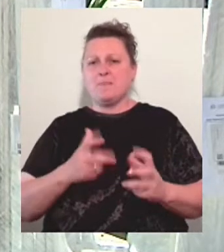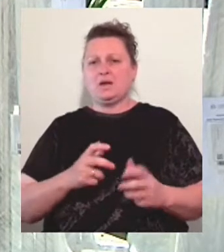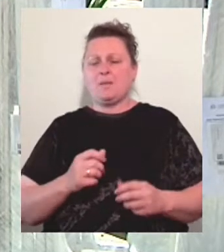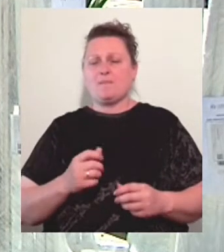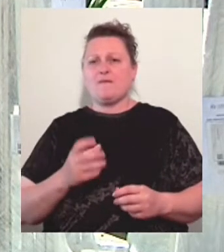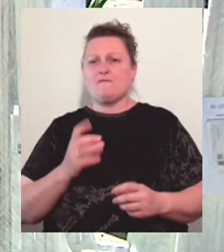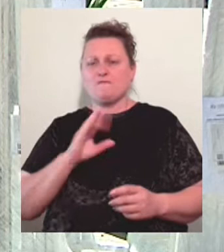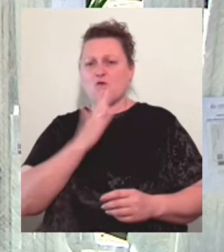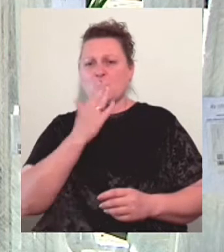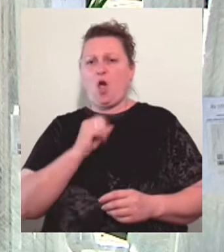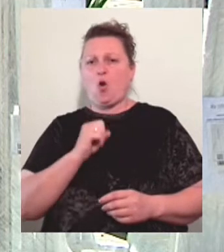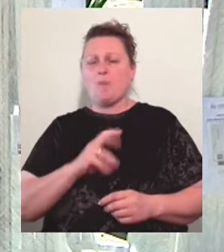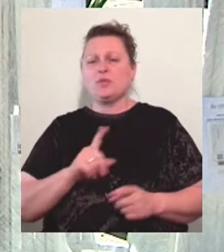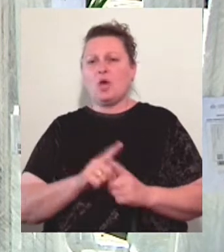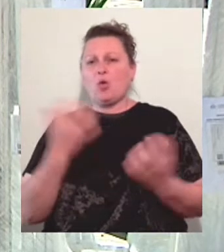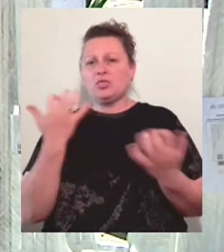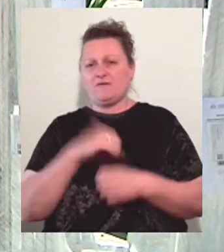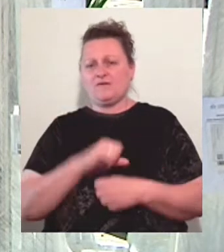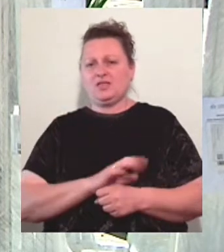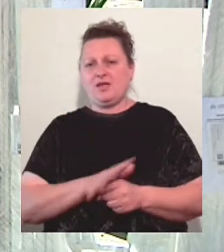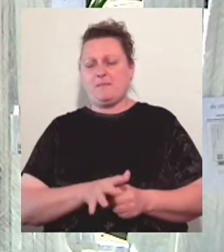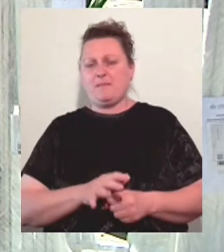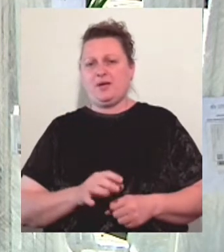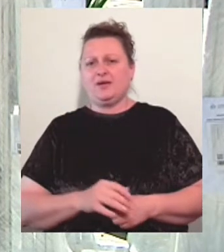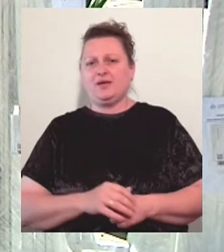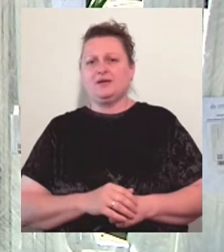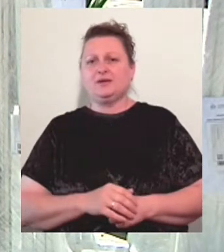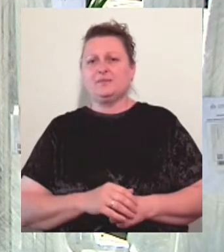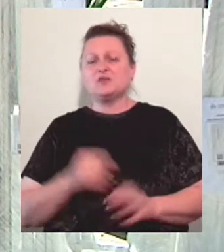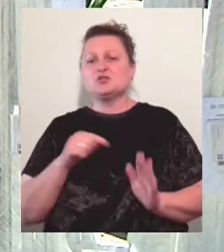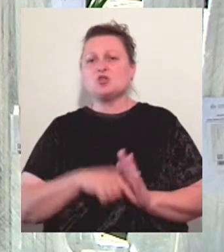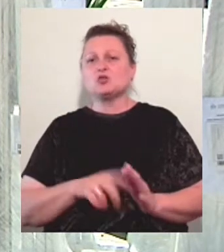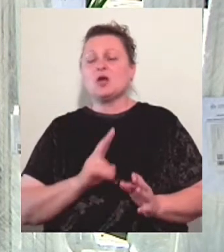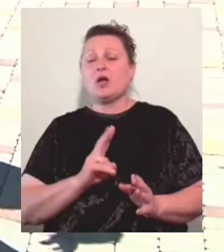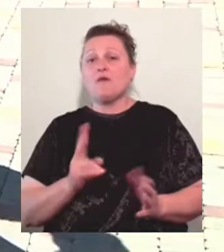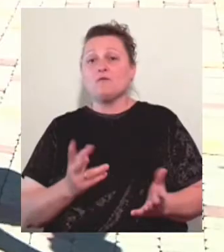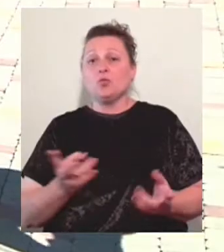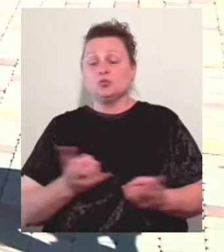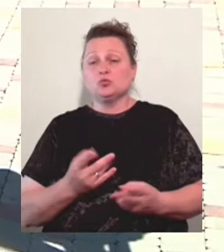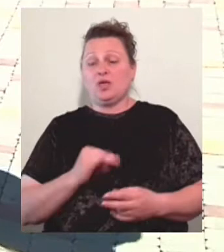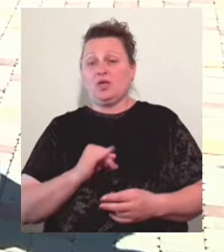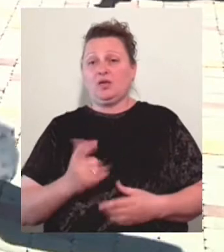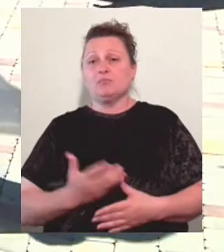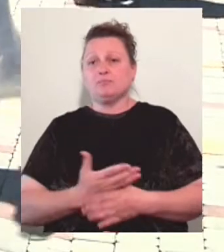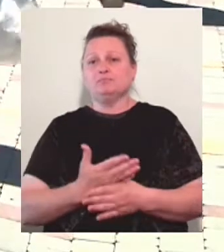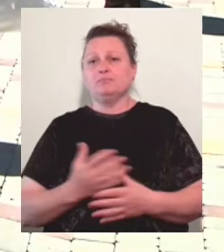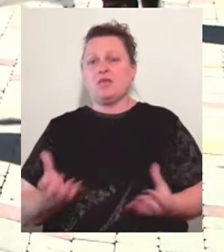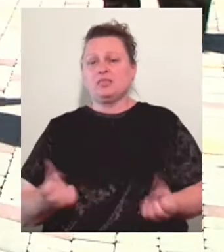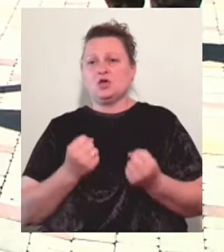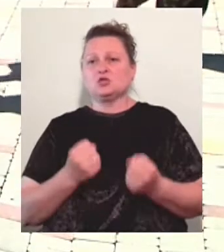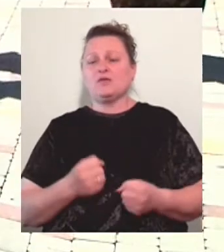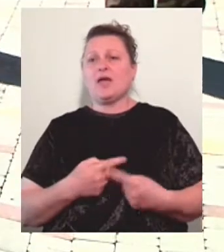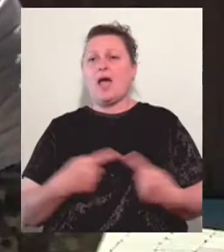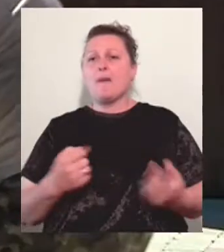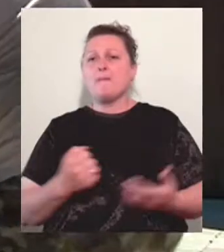який такий невідомий. І, значить, кого як не їх підтримувати зараз. Привозити необхідне обладнання у медичний